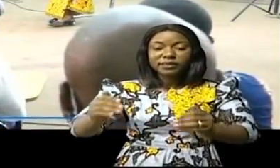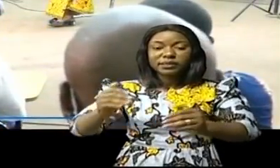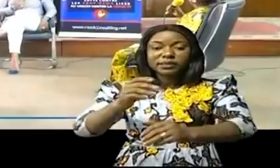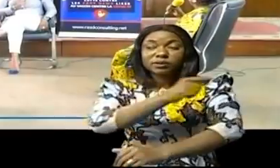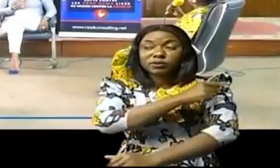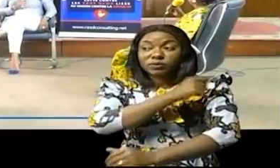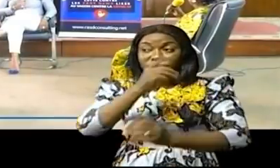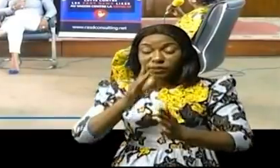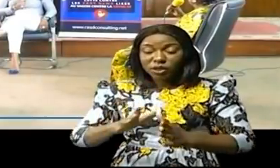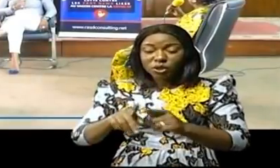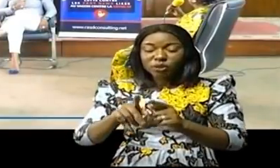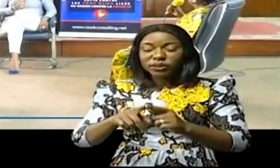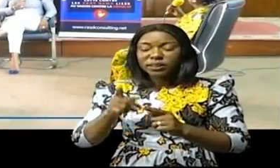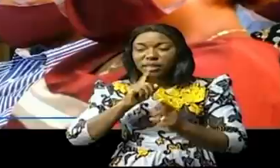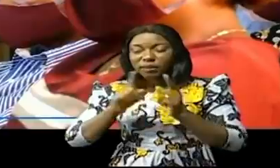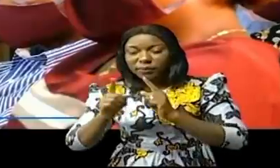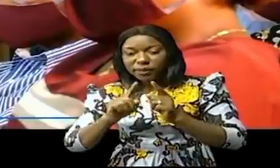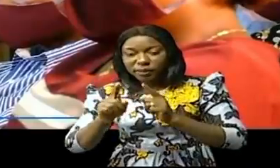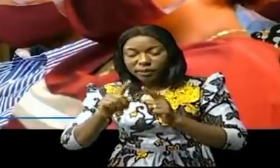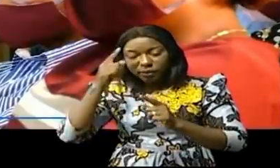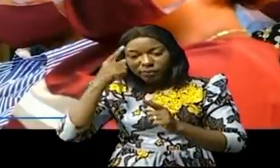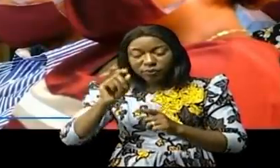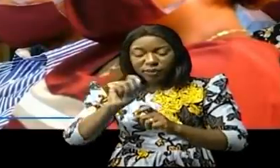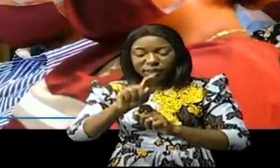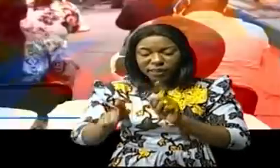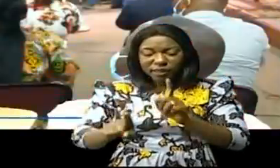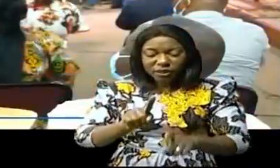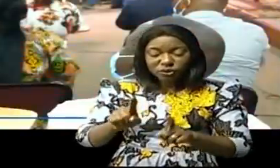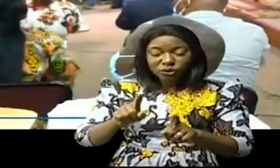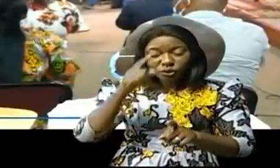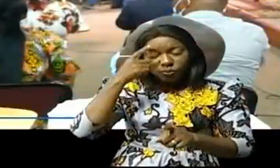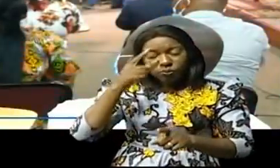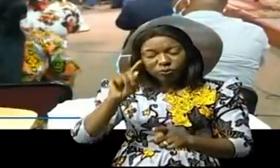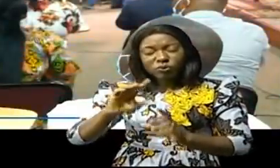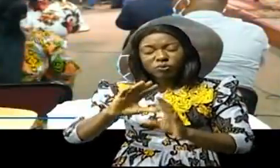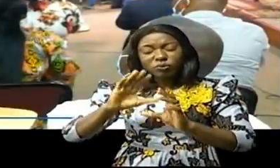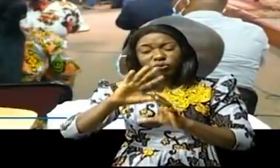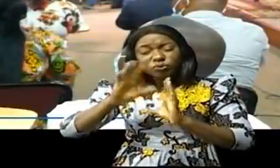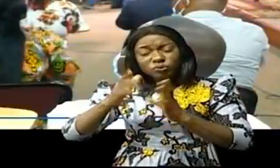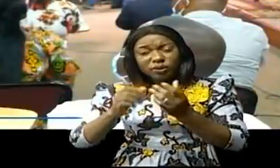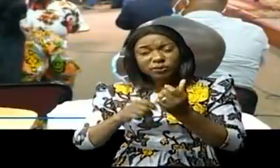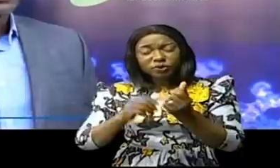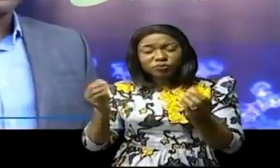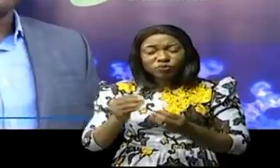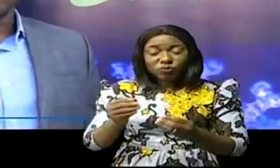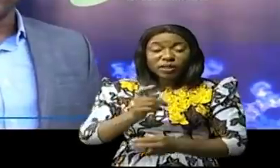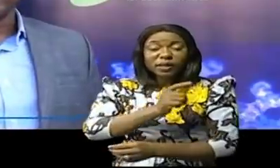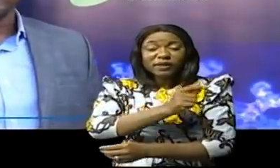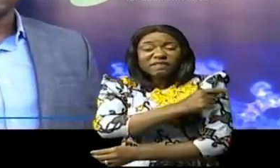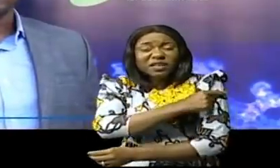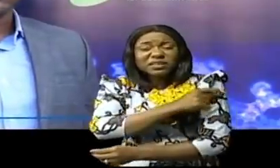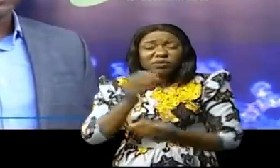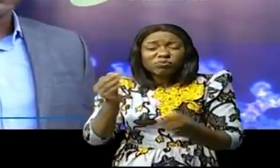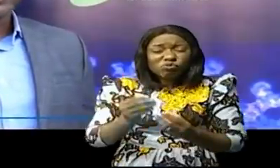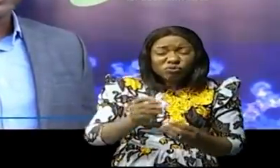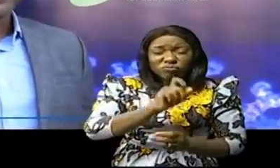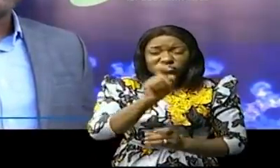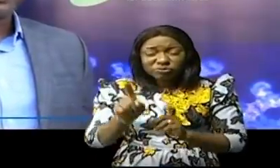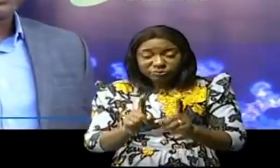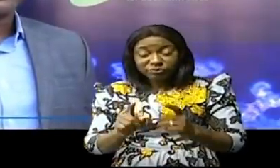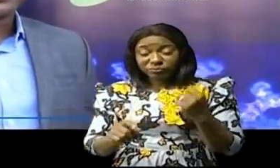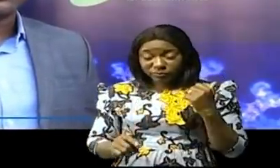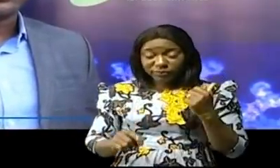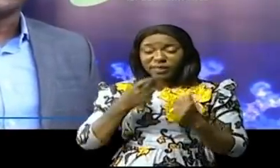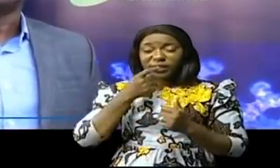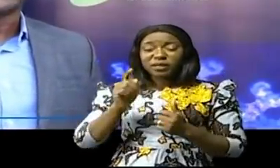informations ou lui répondu aux principales questions que se pose le public sur le vaccin. On a développé ce qu'on appelle un